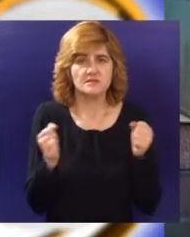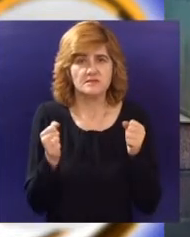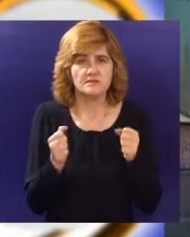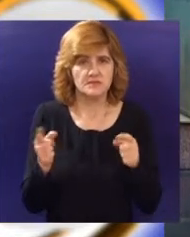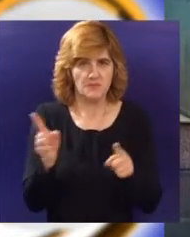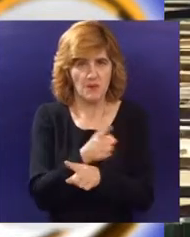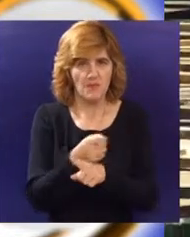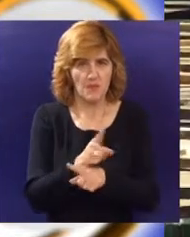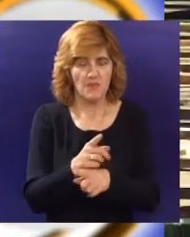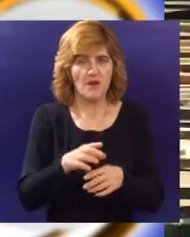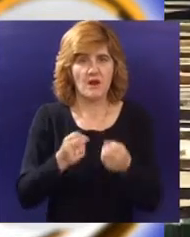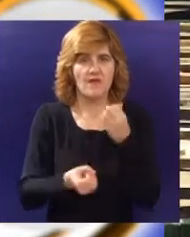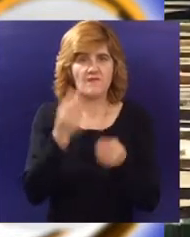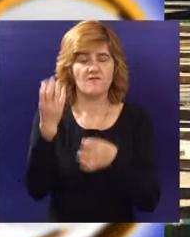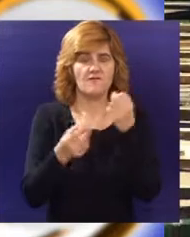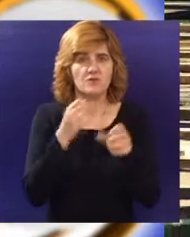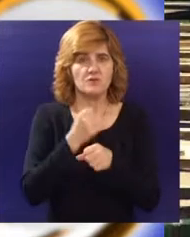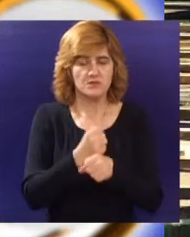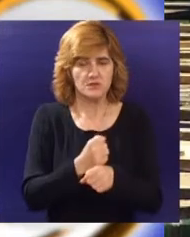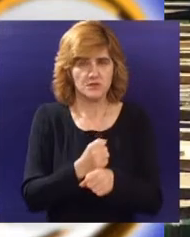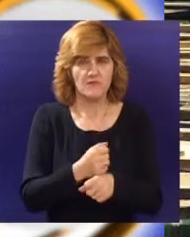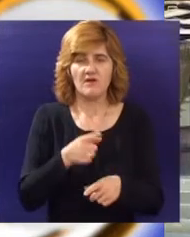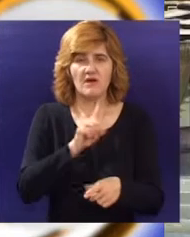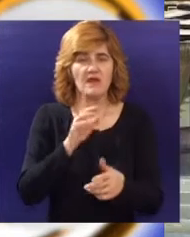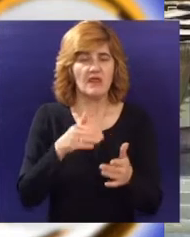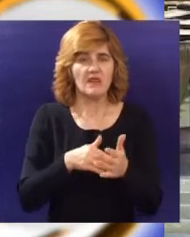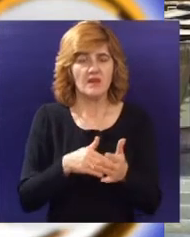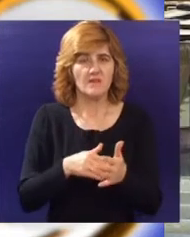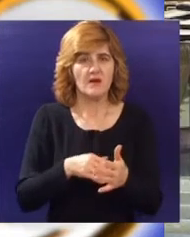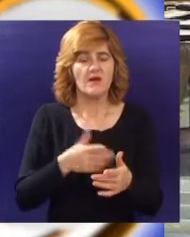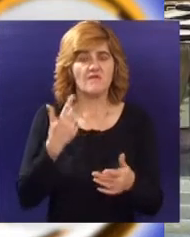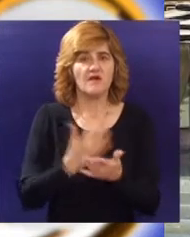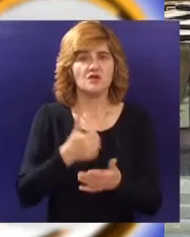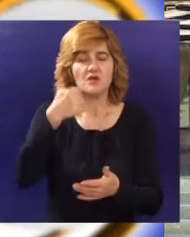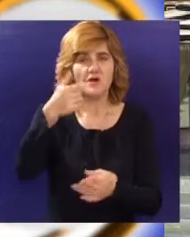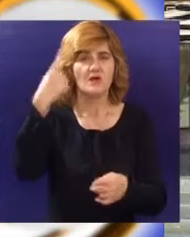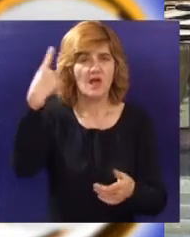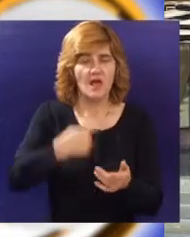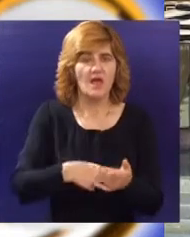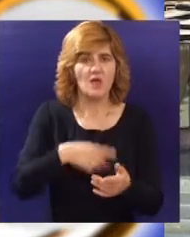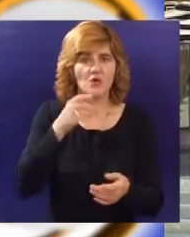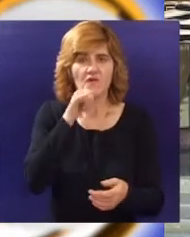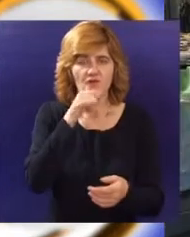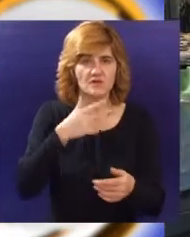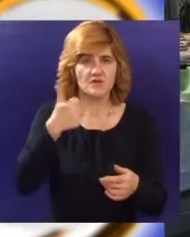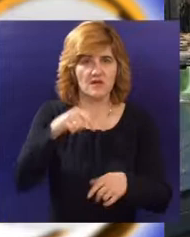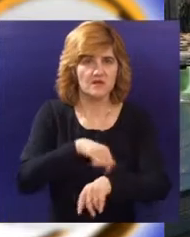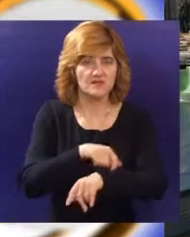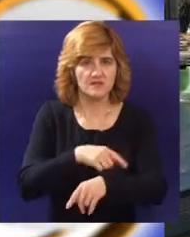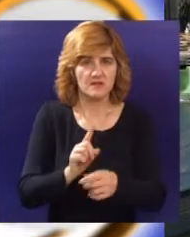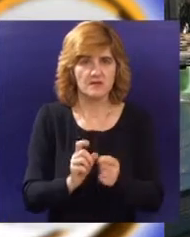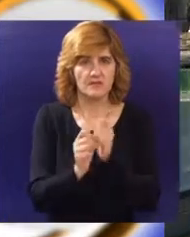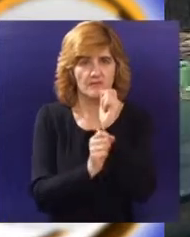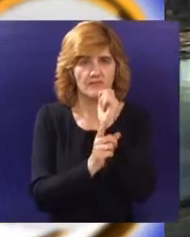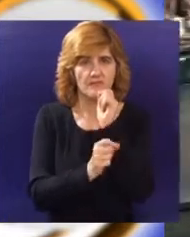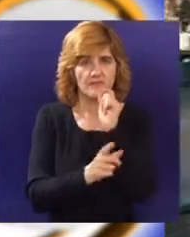-godišnje fontane, koja je u toku ove letnje sezone netragom gubila hiljadu litara vode u satu, a na njoj su radnici primetili pukotine promjera